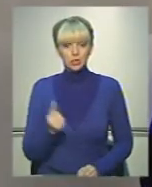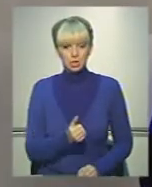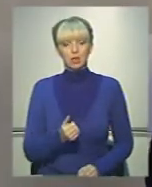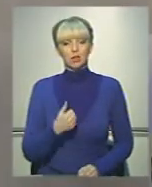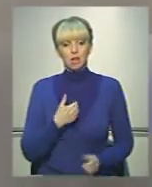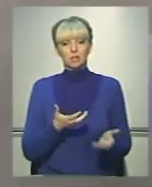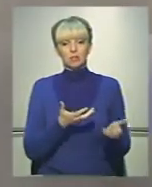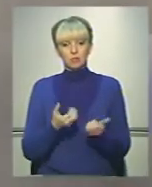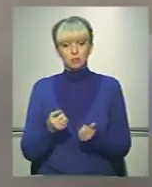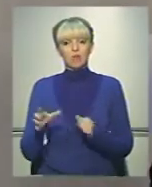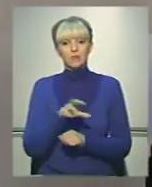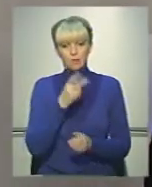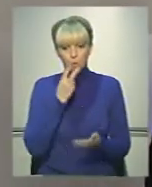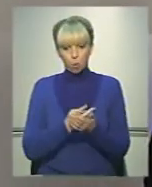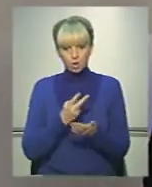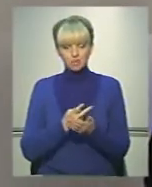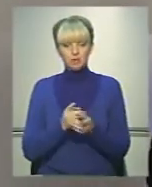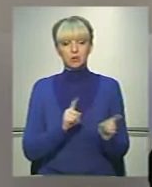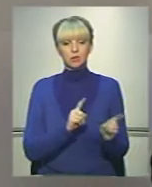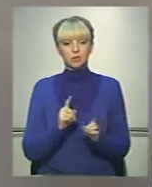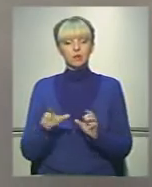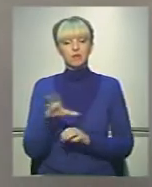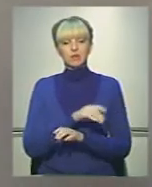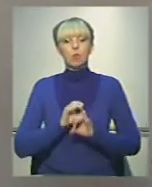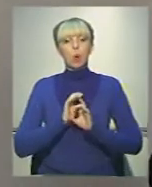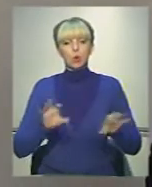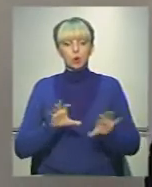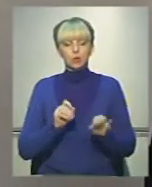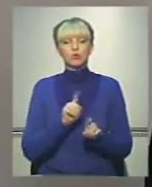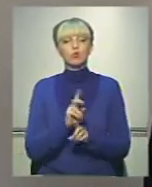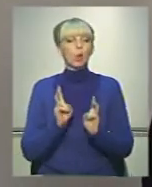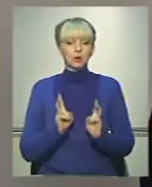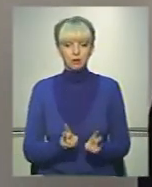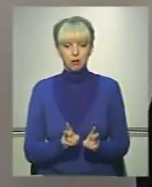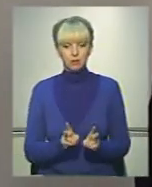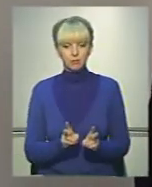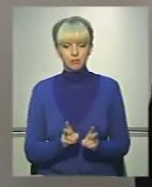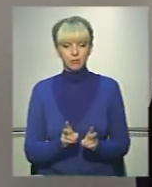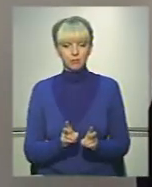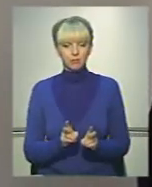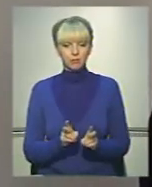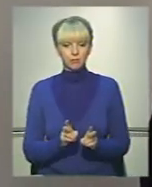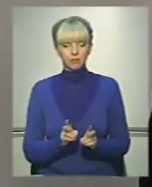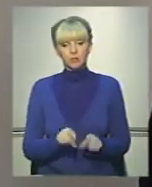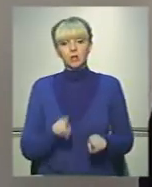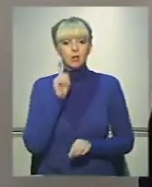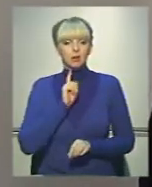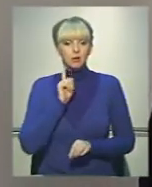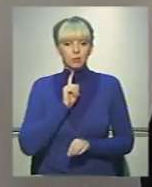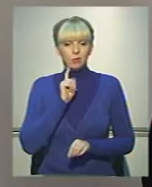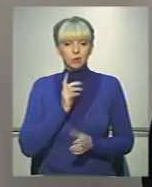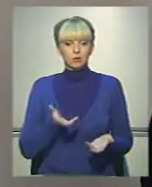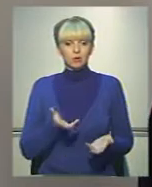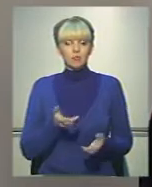зберуть, щоб всім показали, щоб всім роз'яснили, що і як. Ну, так, поки що ми